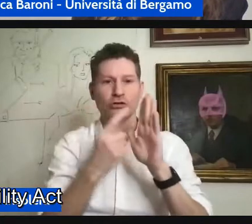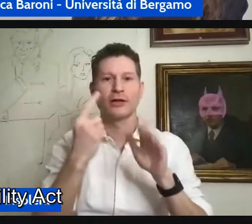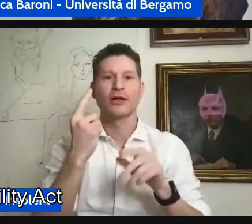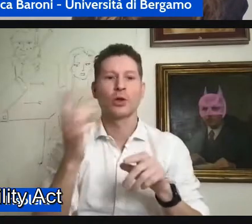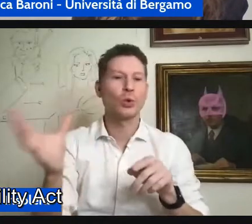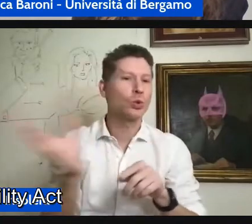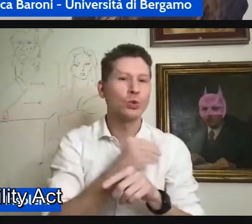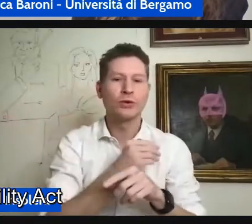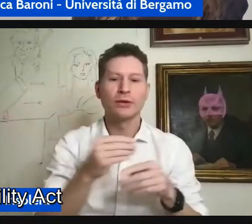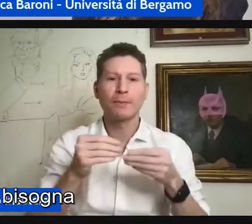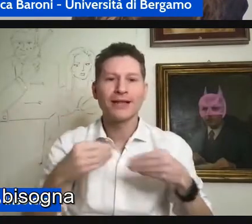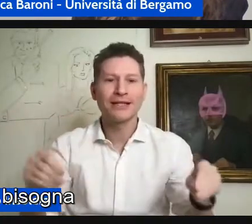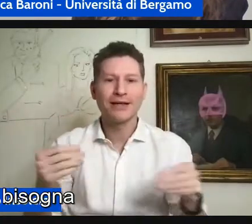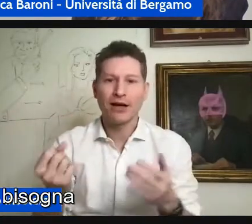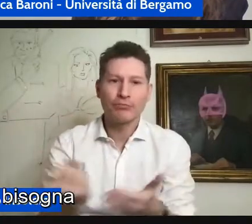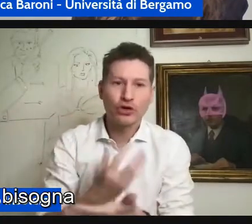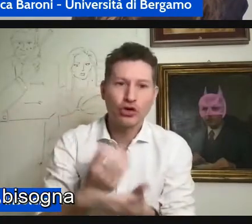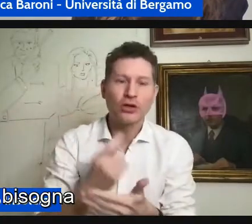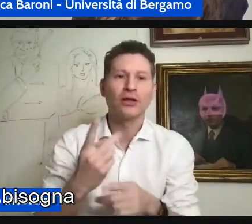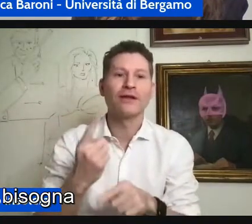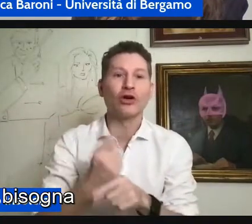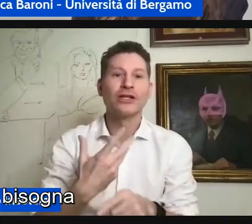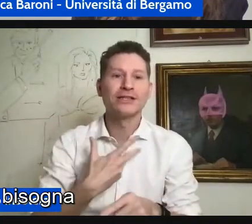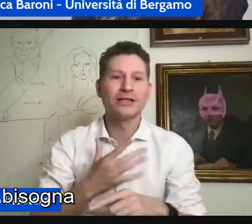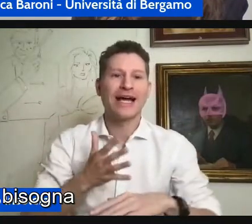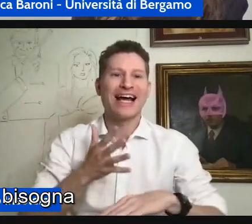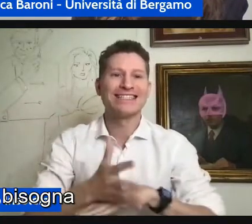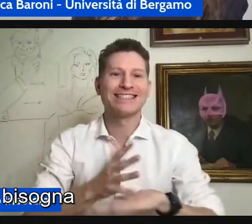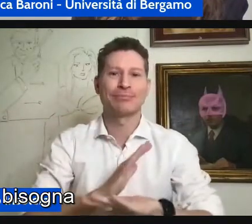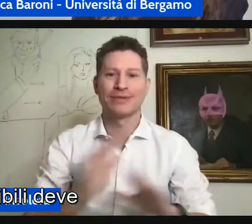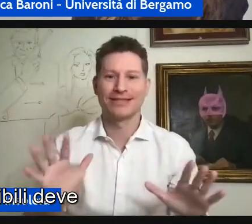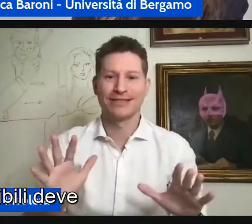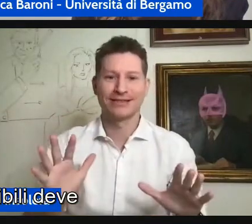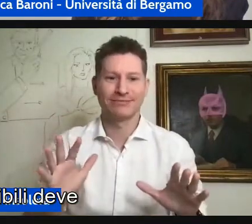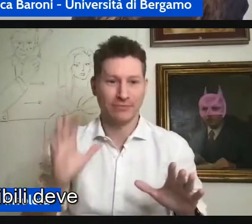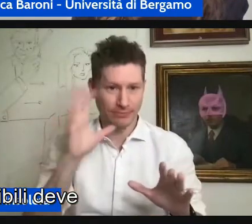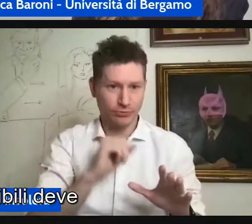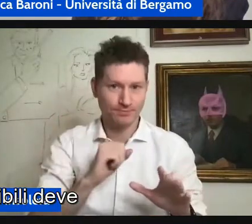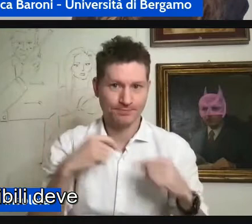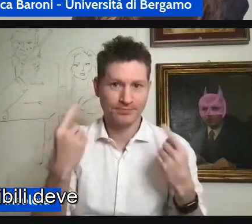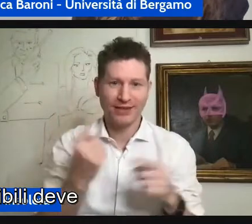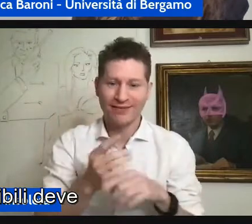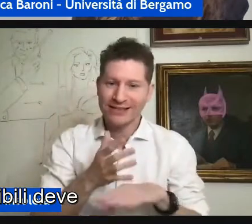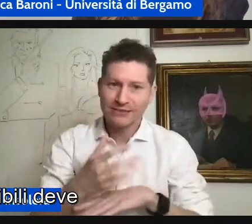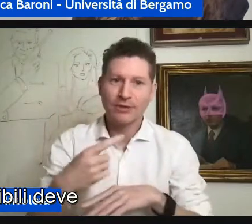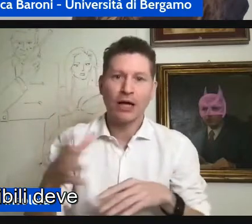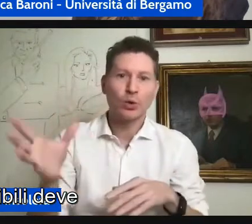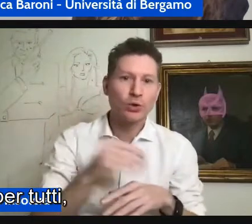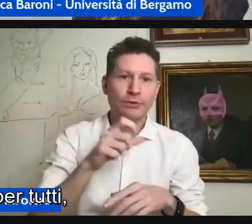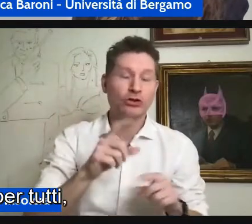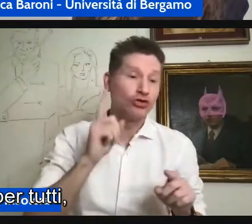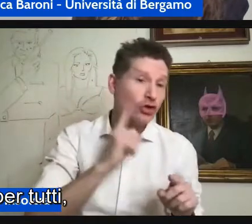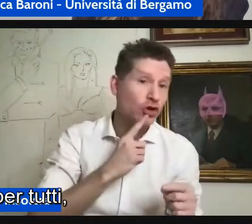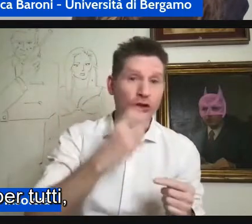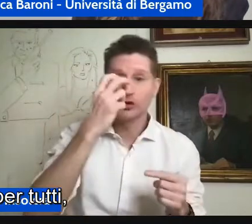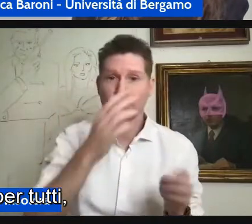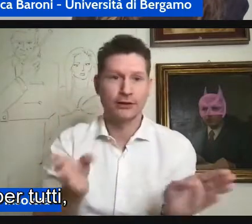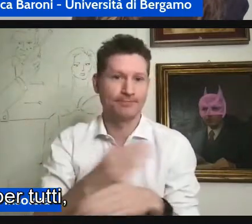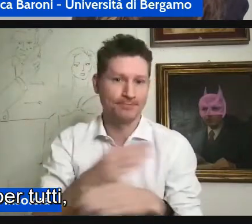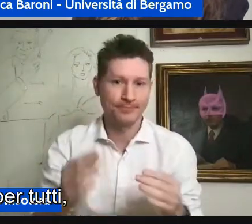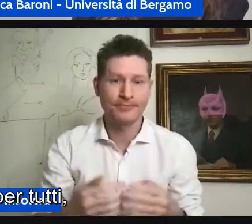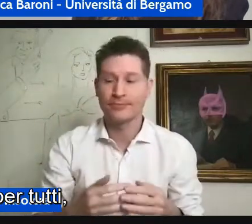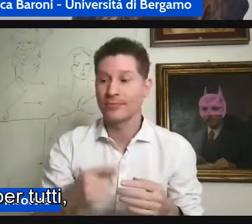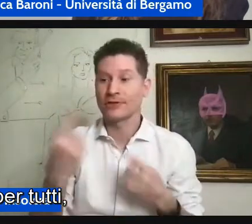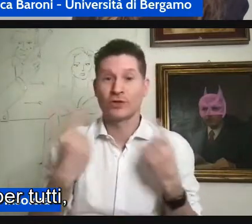europee accessibili cacto quindi devono bisogna produrre testi accessibili deve